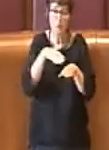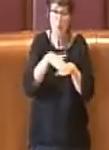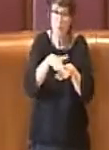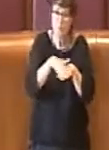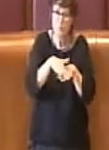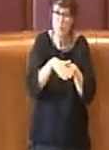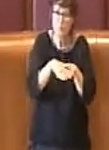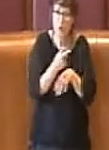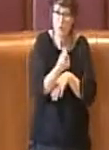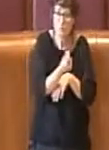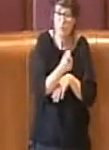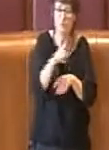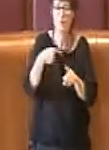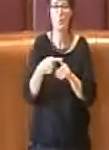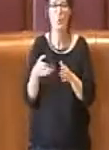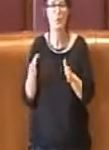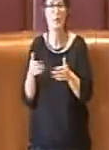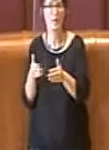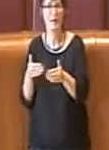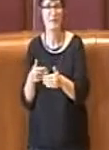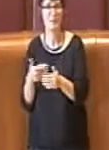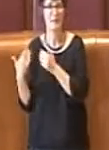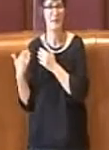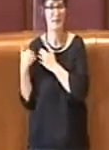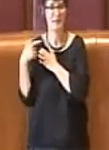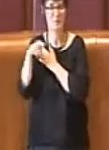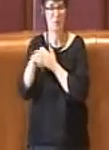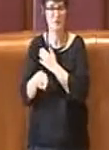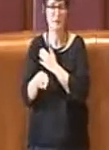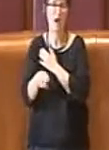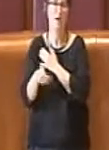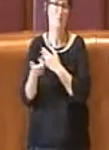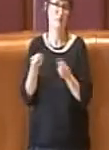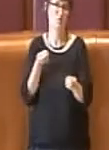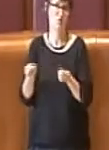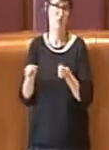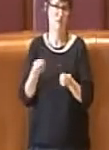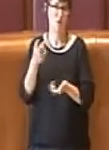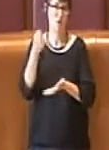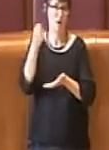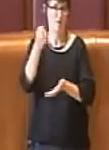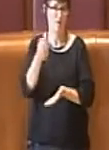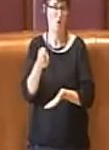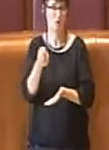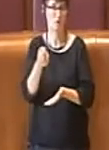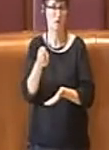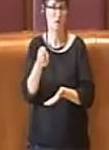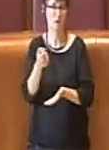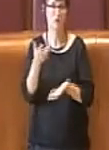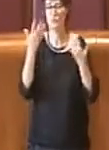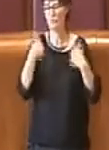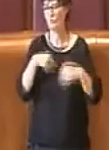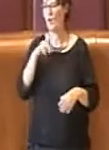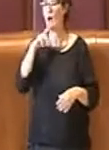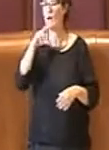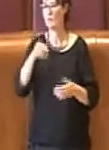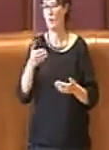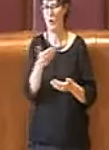la spesa dei fondi messi a disposizione è stato detto tutto ed